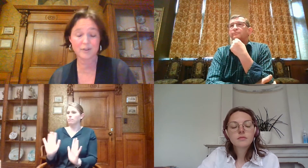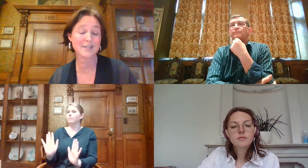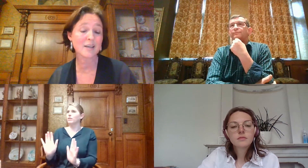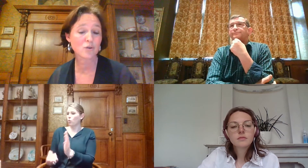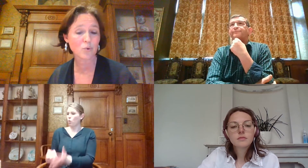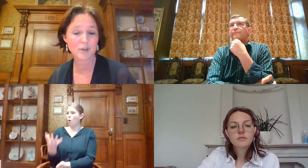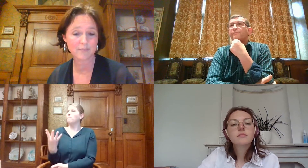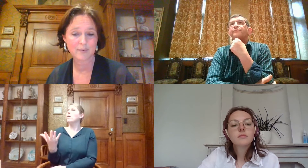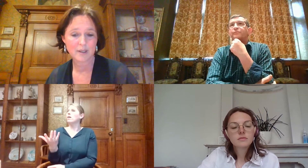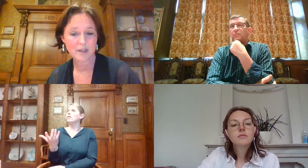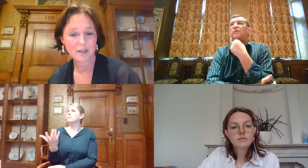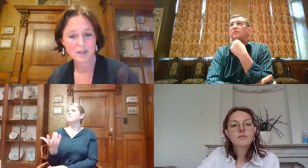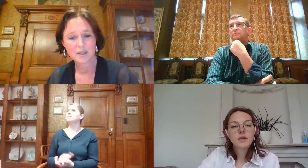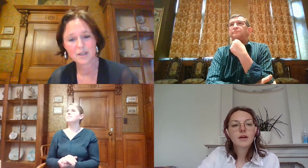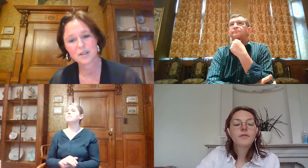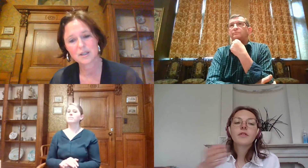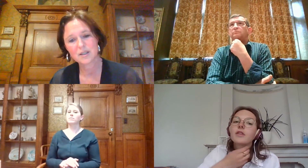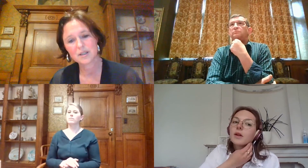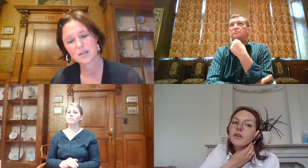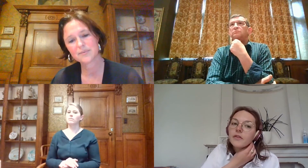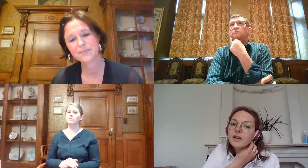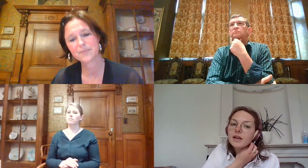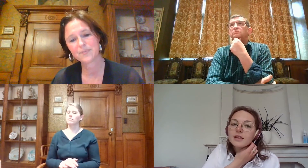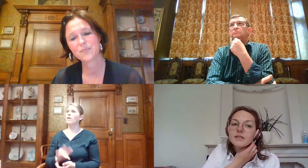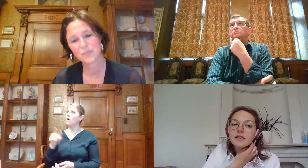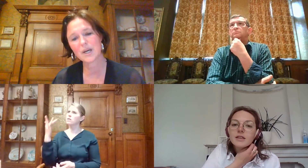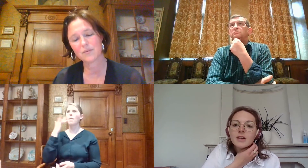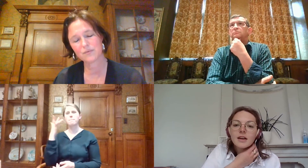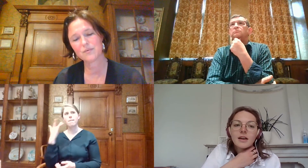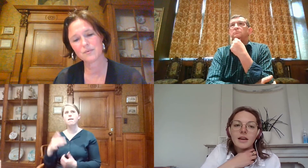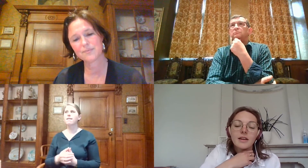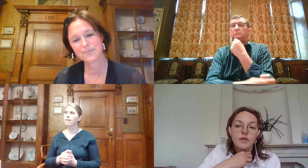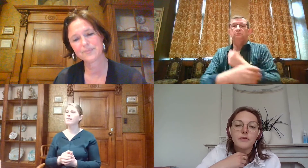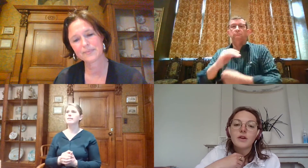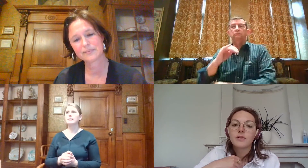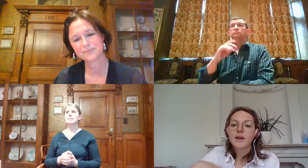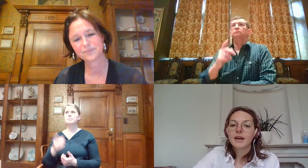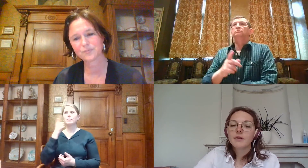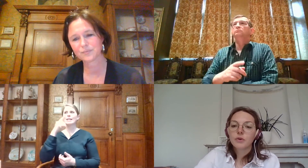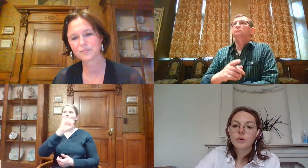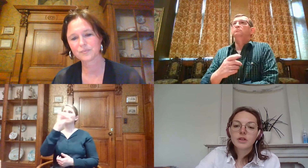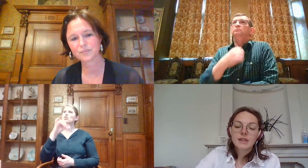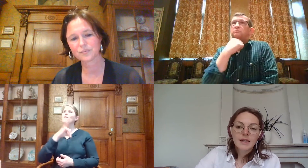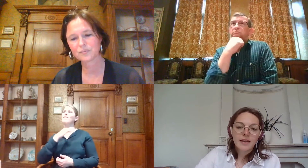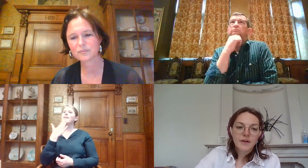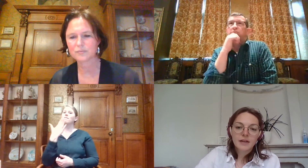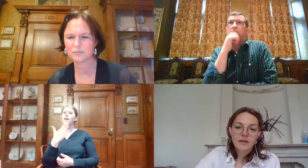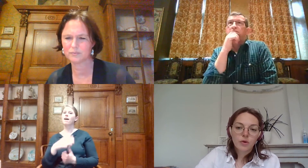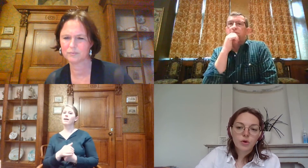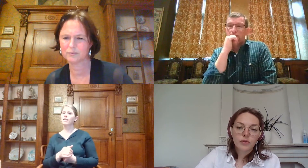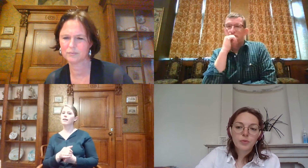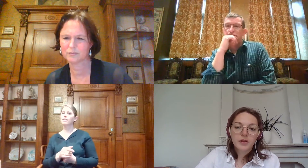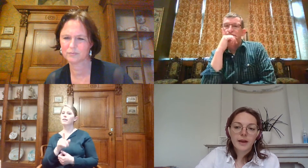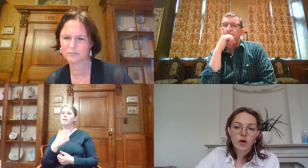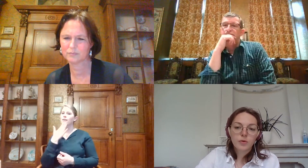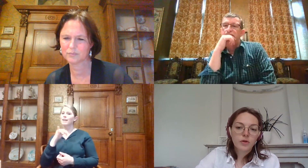het verschijnt gewoon. Ja, dat is wel het handige daaraan. Ik zie dat Sofie nog een vraag heeft ook. Zij vraagt, is